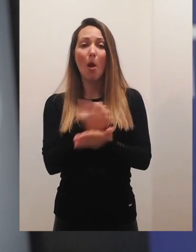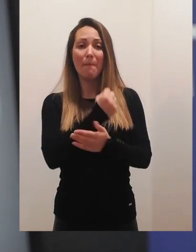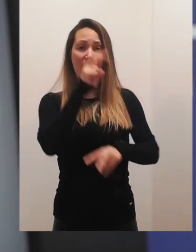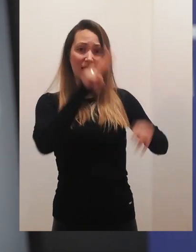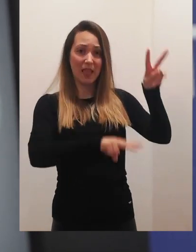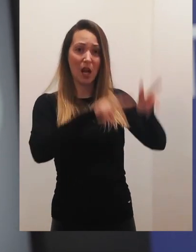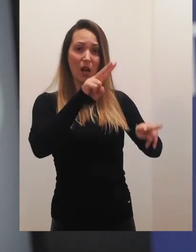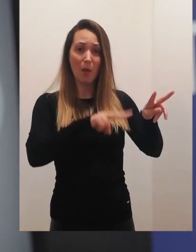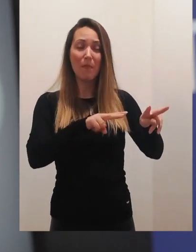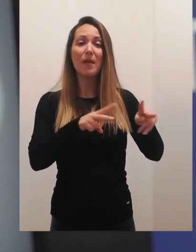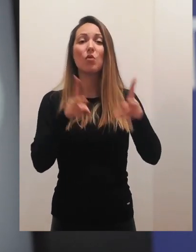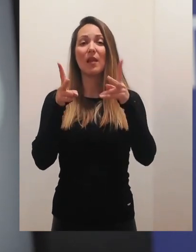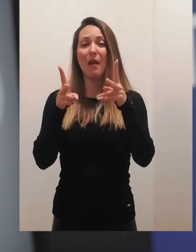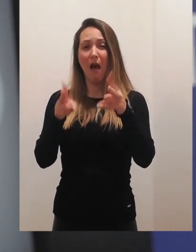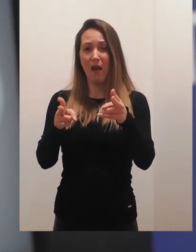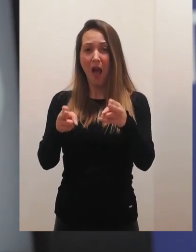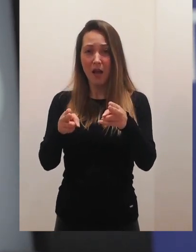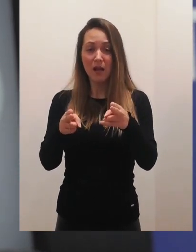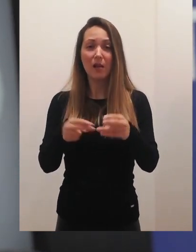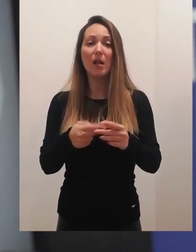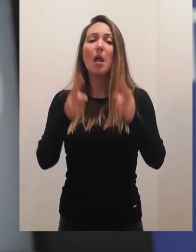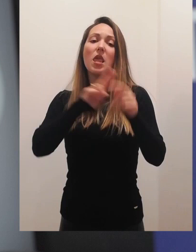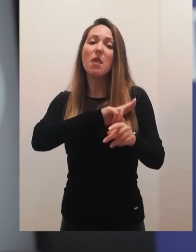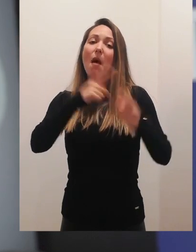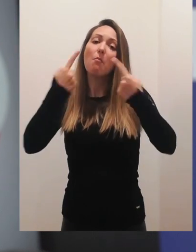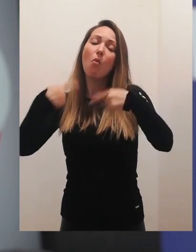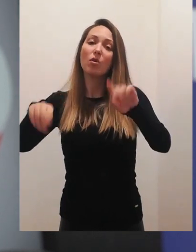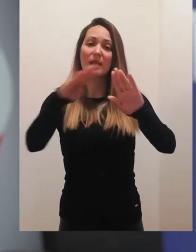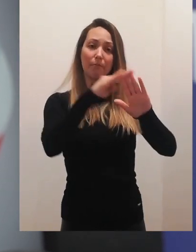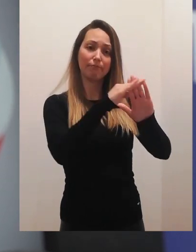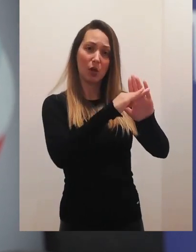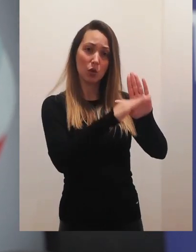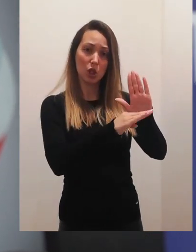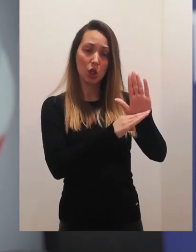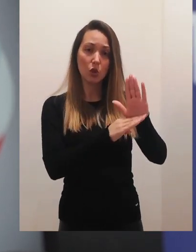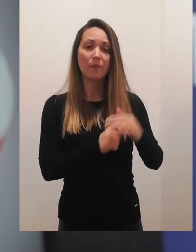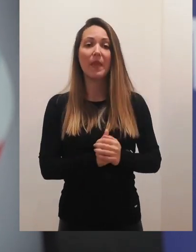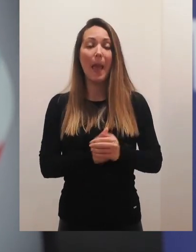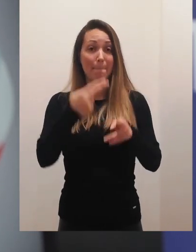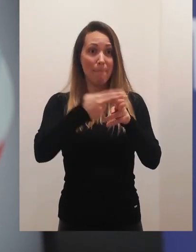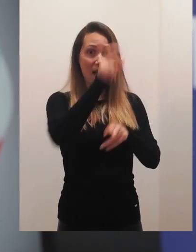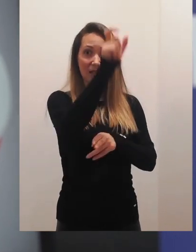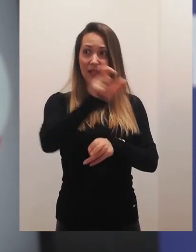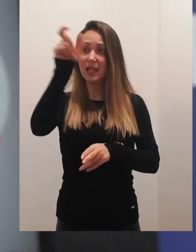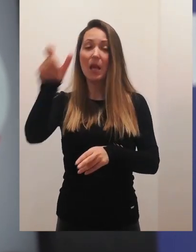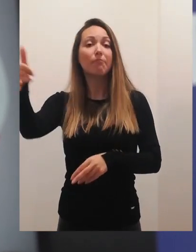pacijente koji prijmaju sistemsku terapiju, u opiru lečenja malignog bolesti organizovali, postoje takve određene procedure, pacijenti se